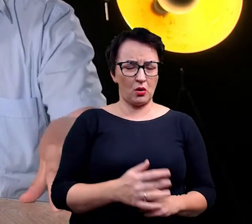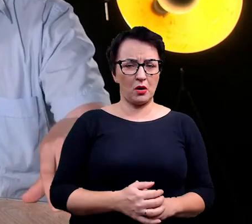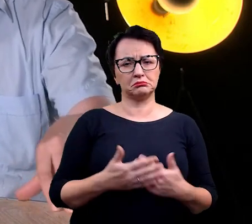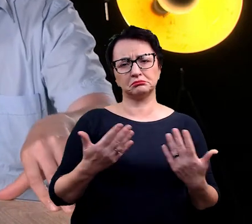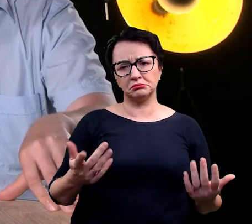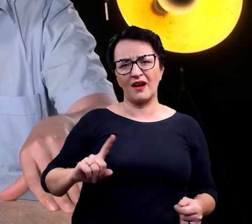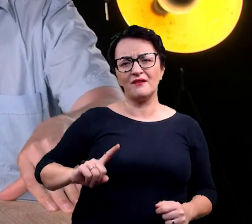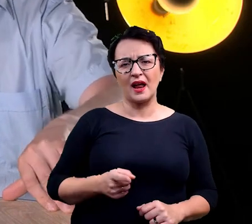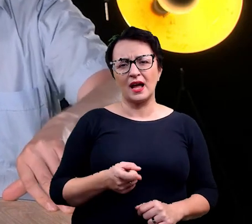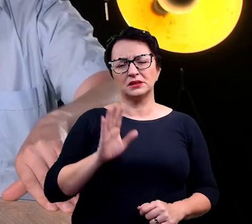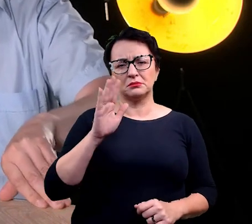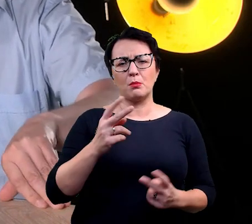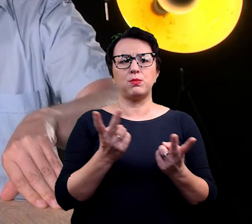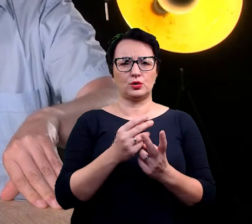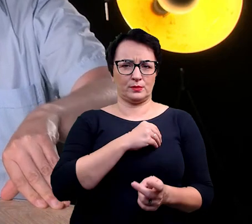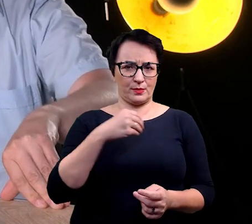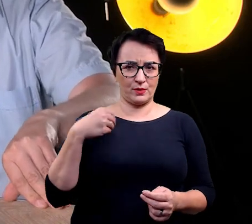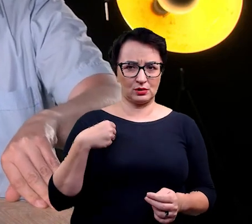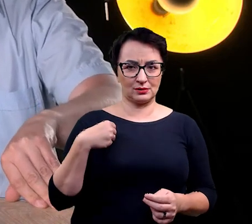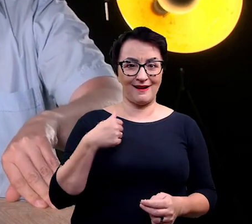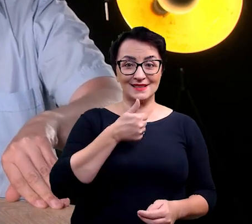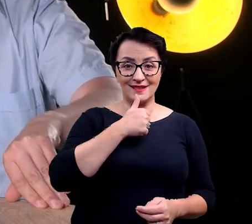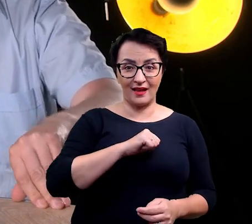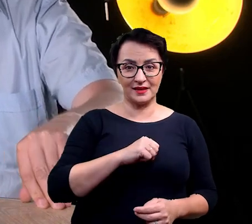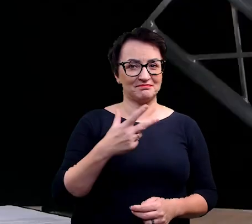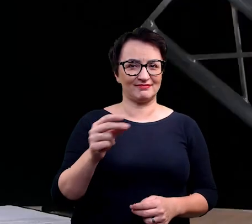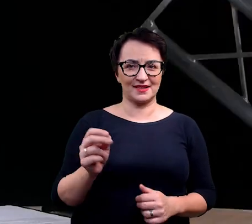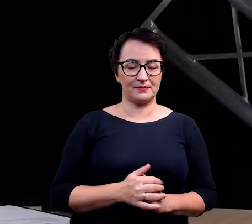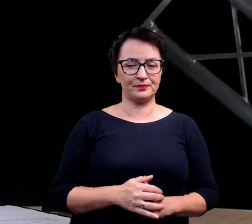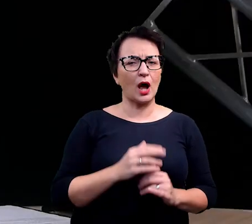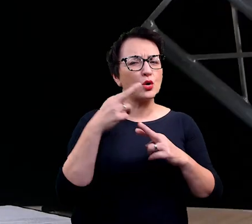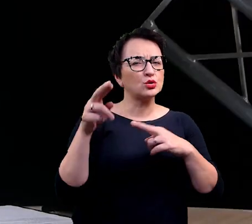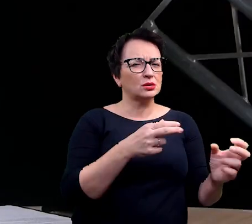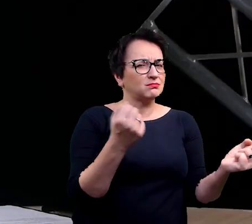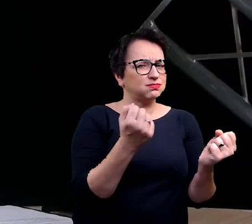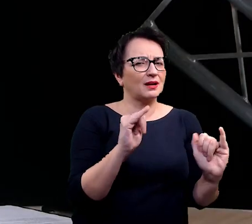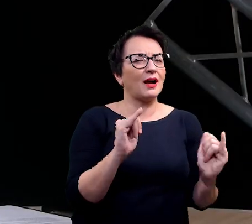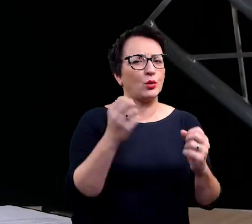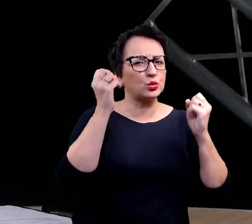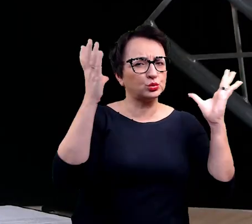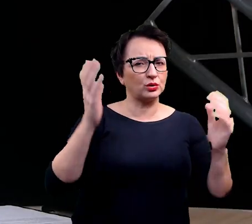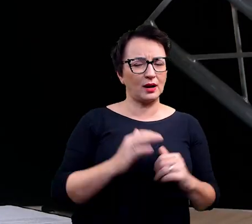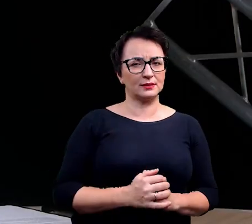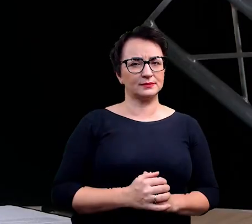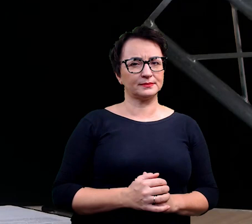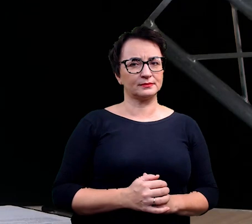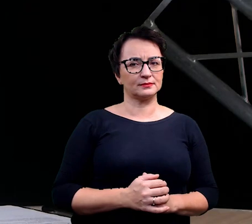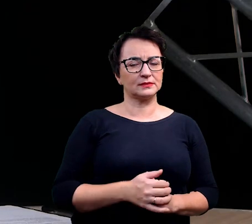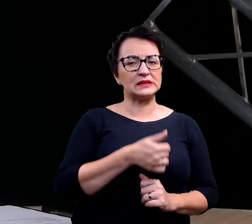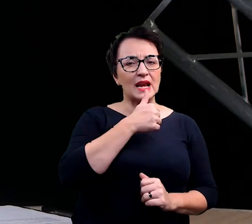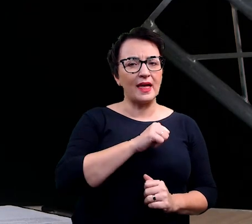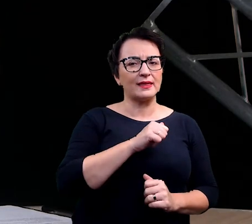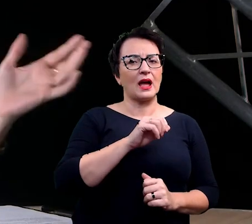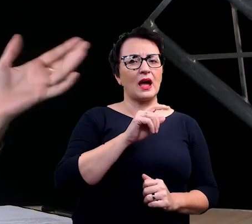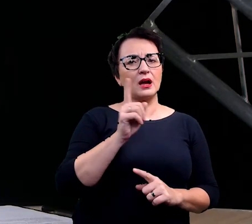Francja właściwie jest takim samym krajem jak Polska. Islandia nie jest. A są jakieś różnice takie duże, kulturowe między Islandią a Polską?